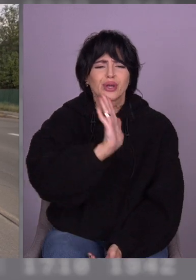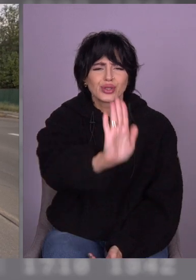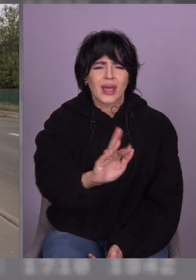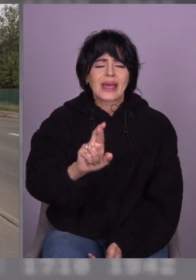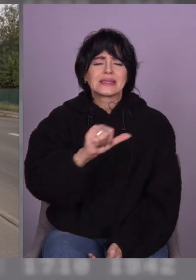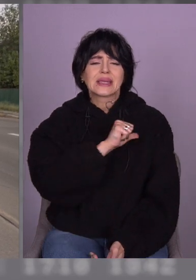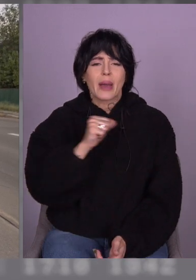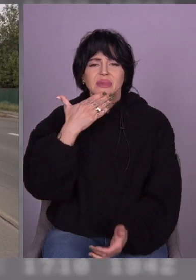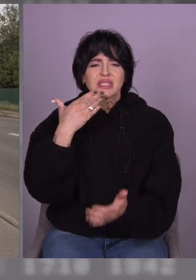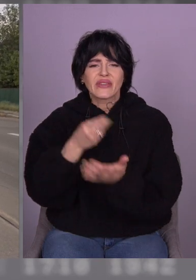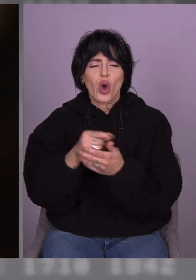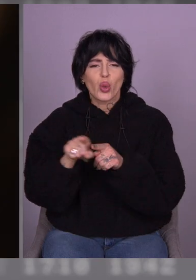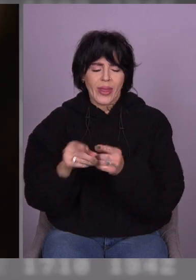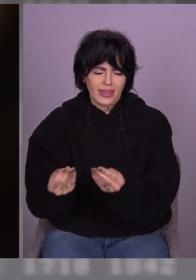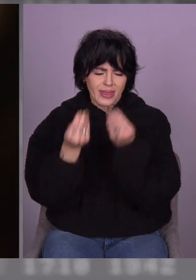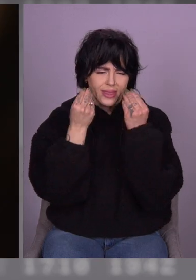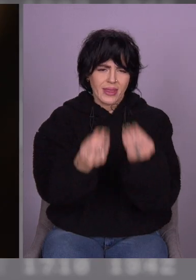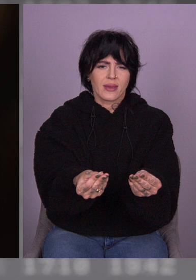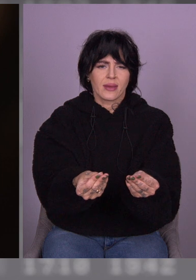пригощу. Ви мене огірочками пригостили?